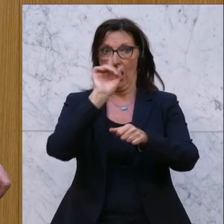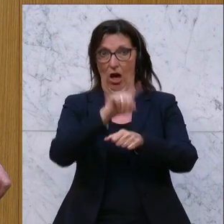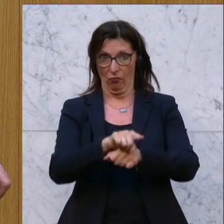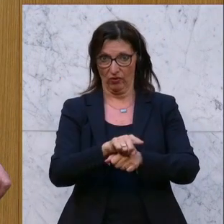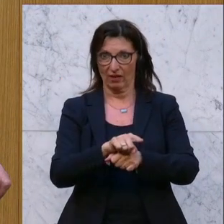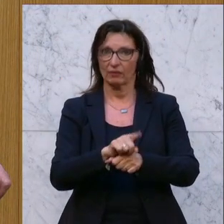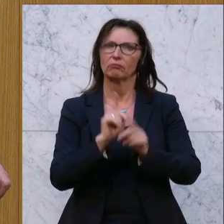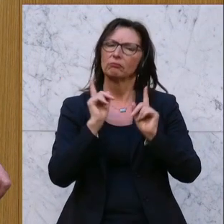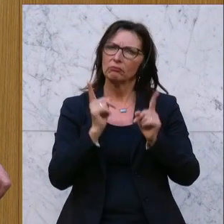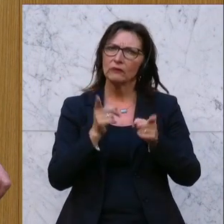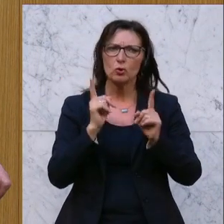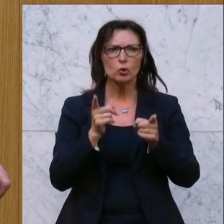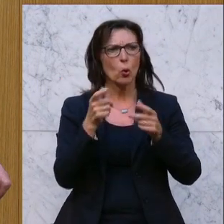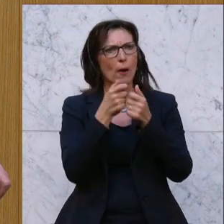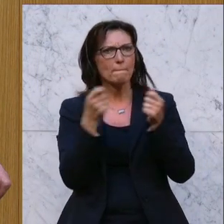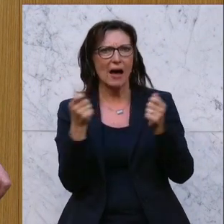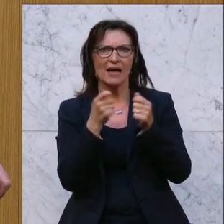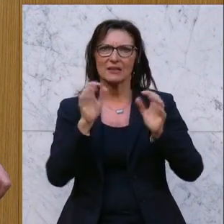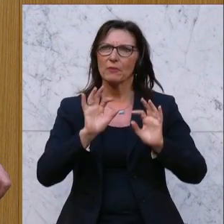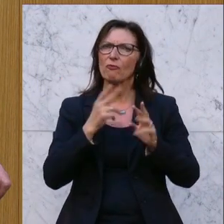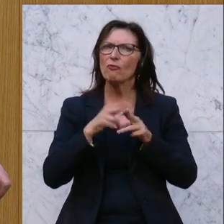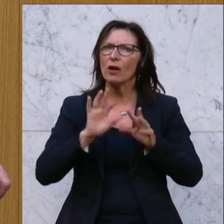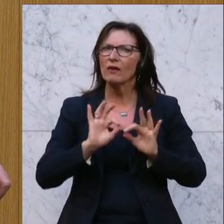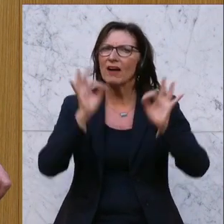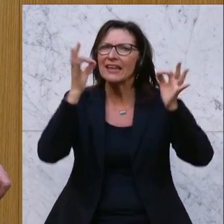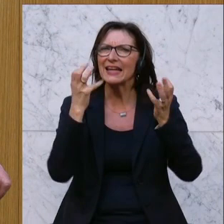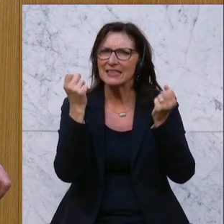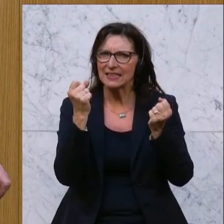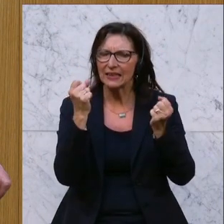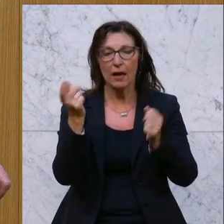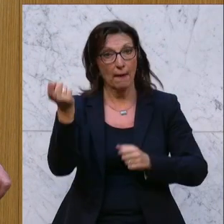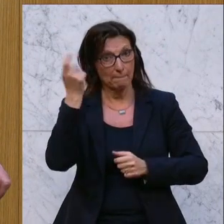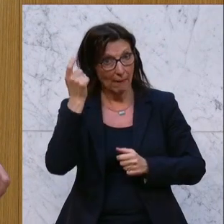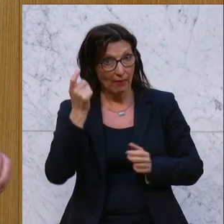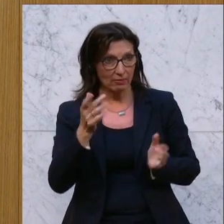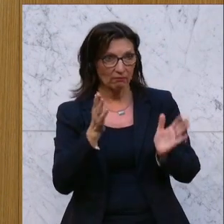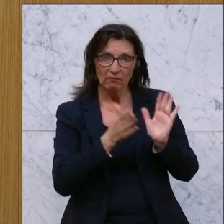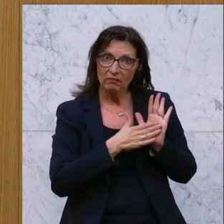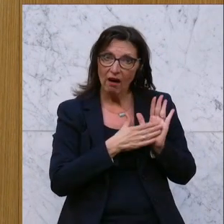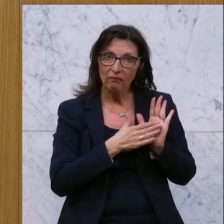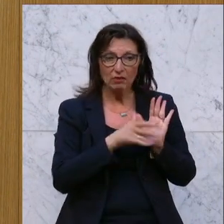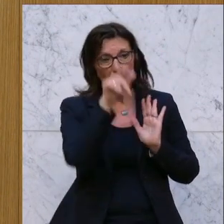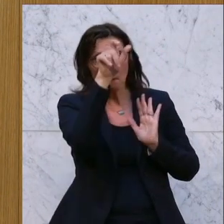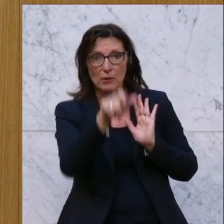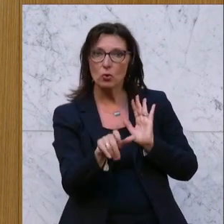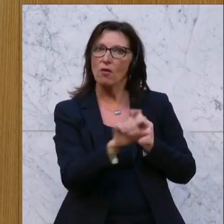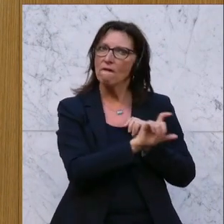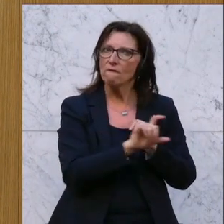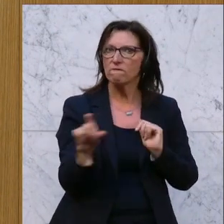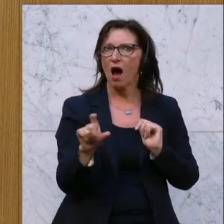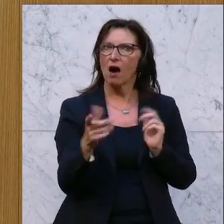qualitätssichernde Maßnahmen zu ergreifen, gemeint sind der Nachweis der persönlichen und fachlichen